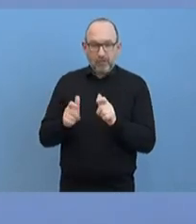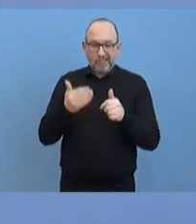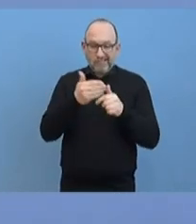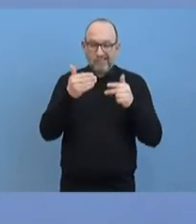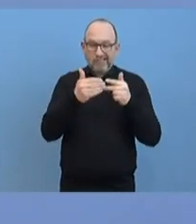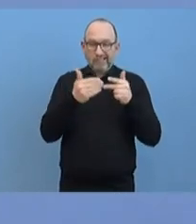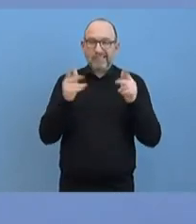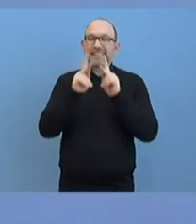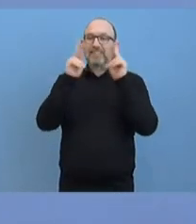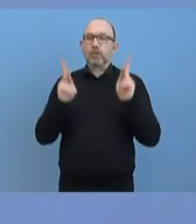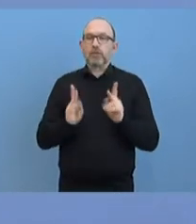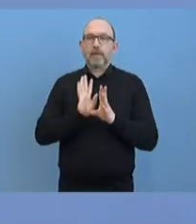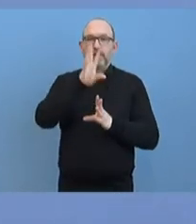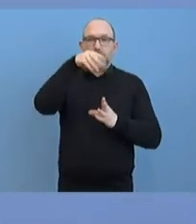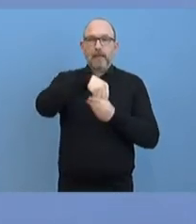dieses Konzept mit ein.